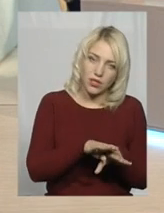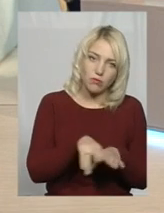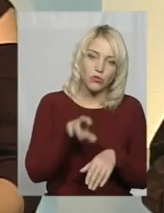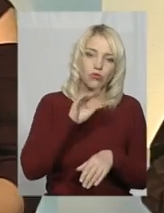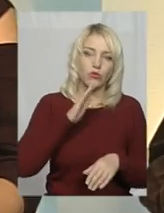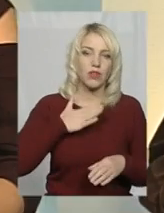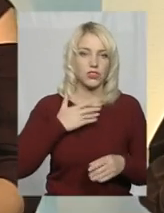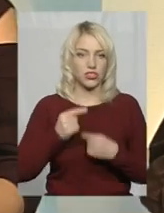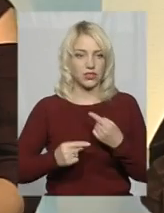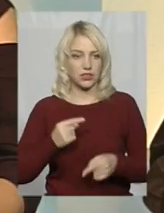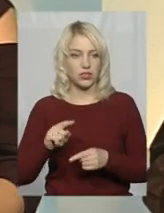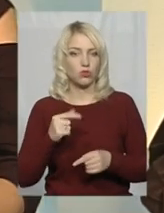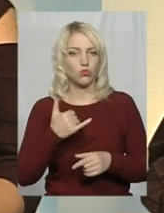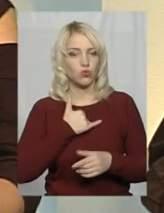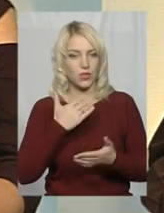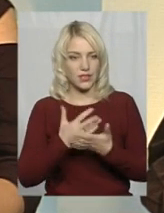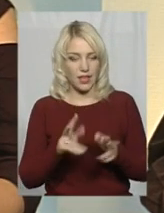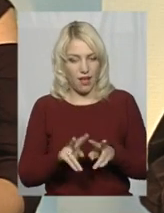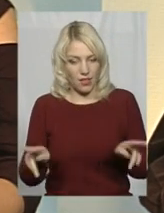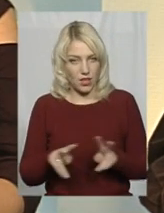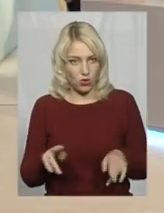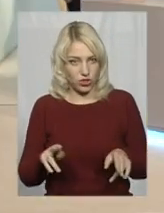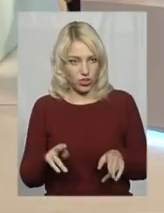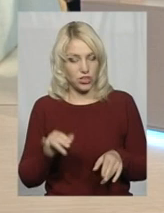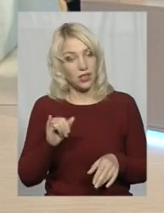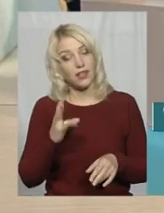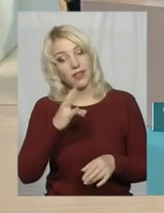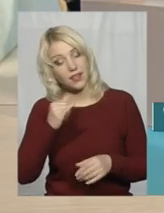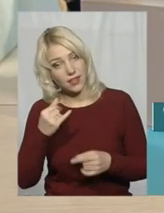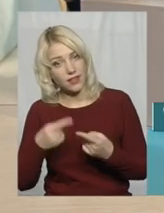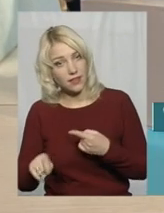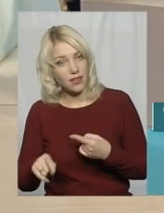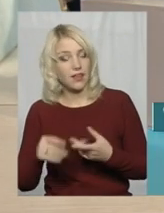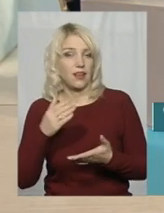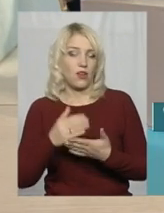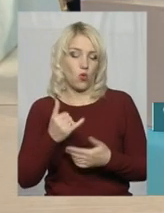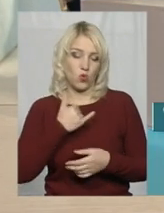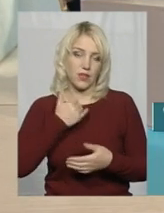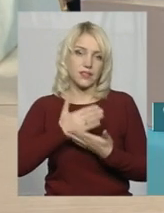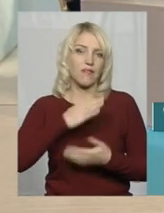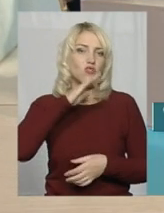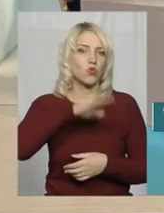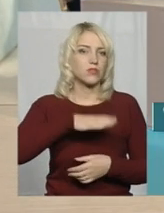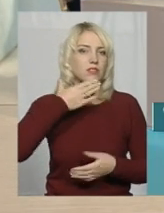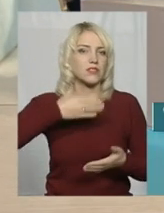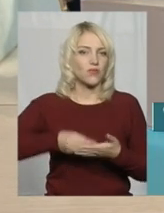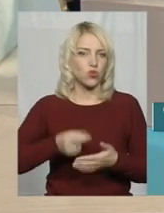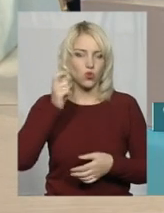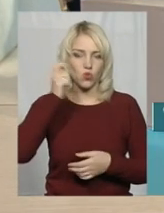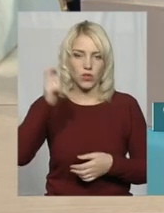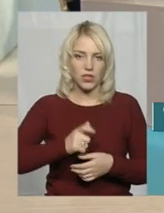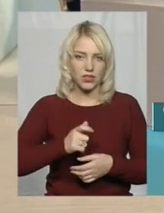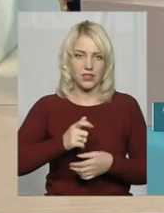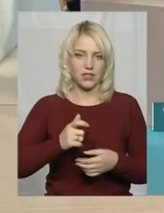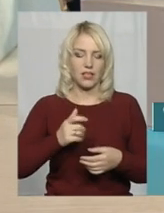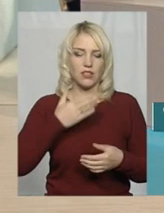традицій, тому що у нас є аналогічні. І ні, у нас є вдосталь своїх українських,